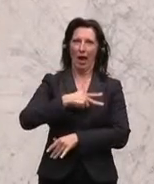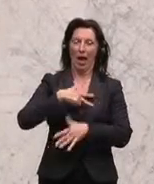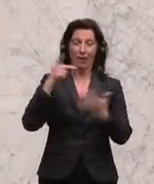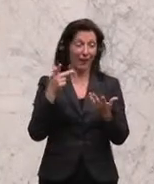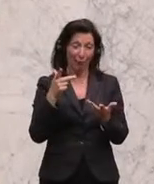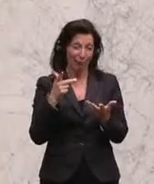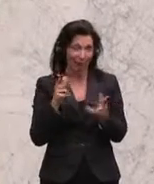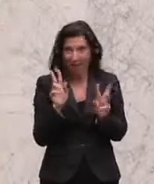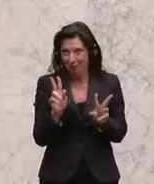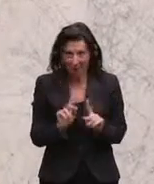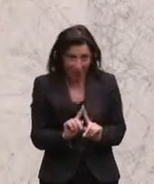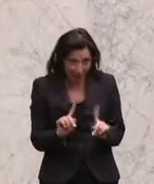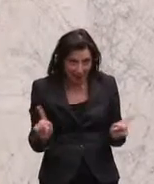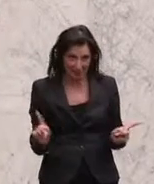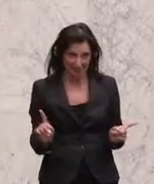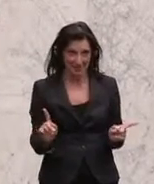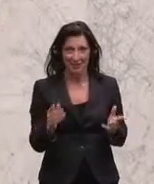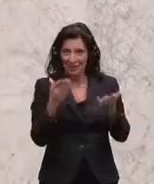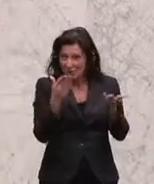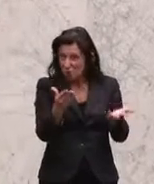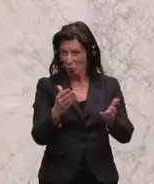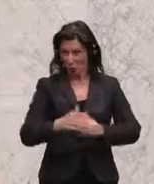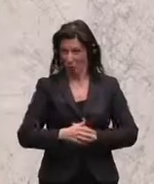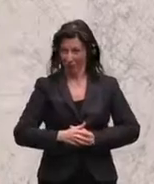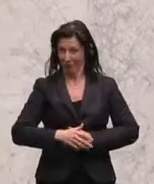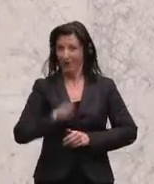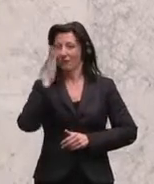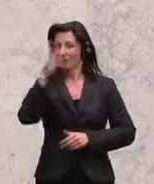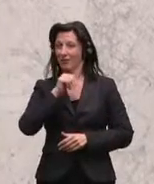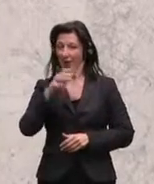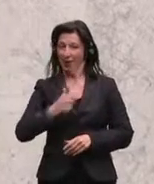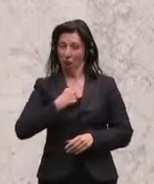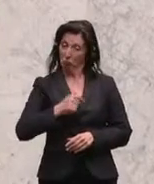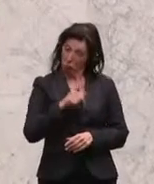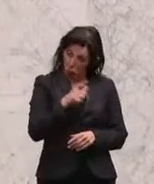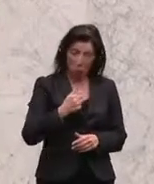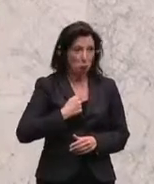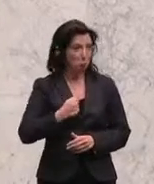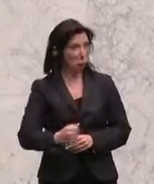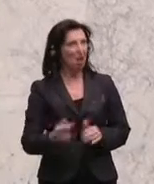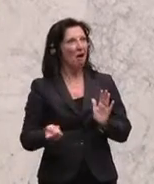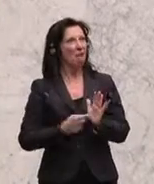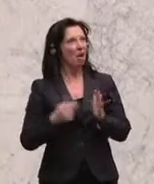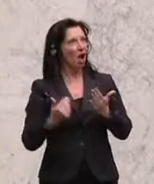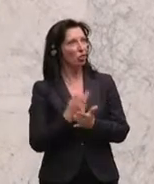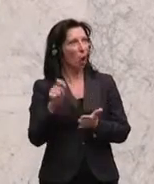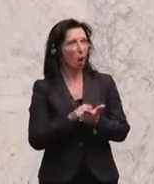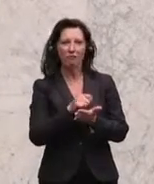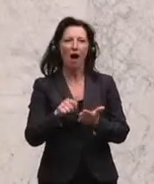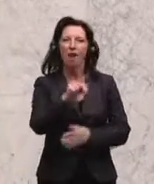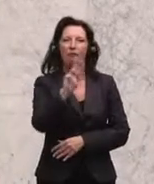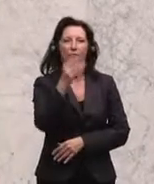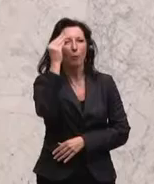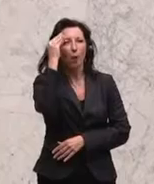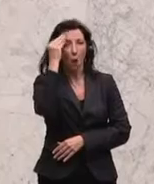Wirklichkeit ist, werden Sie auf die Dauer nicht durchkommen. Ich finde es mutig, dass Sie neue Wahlen fordern. Wieso glauben Sie, dass Sie